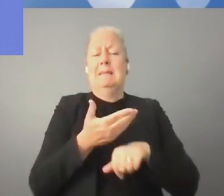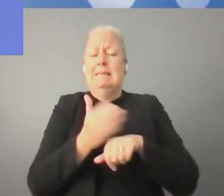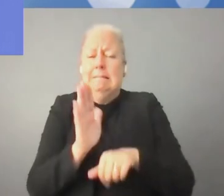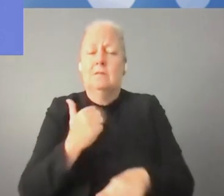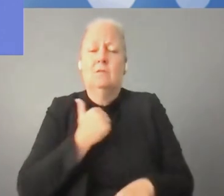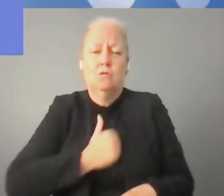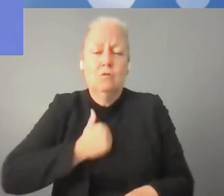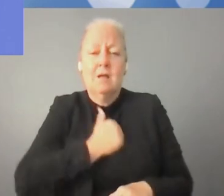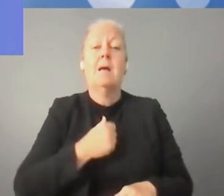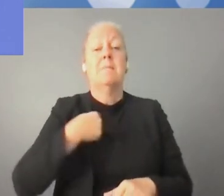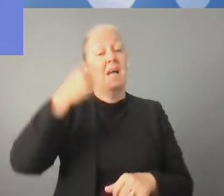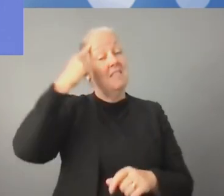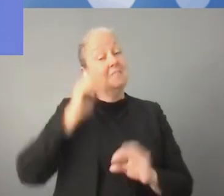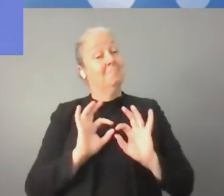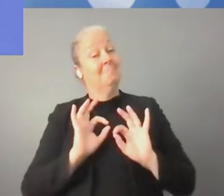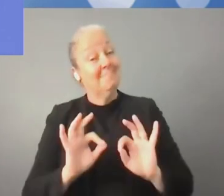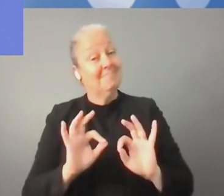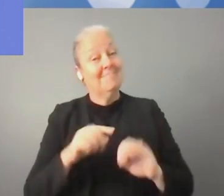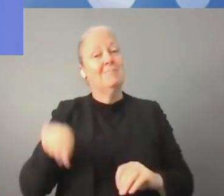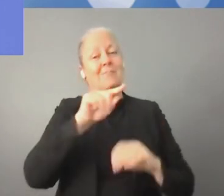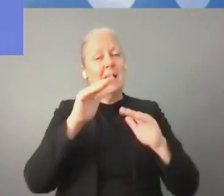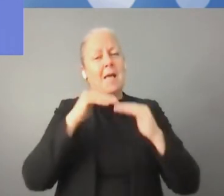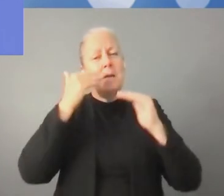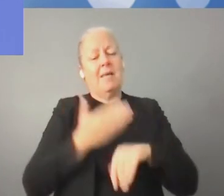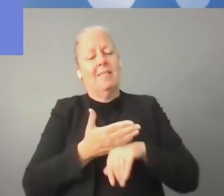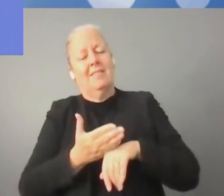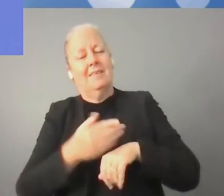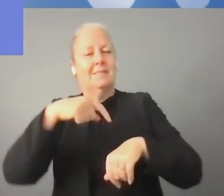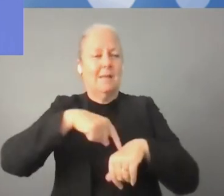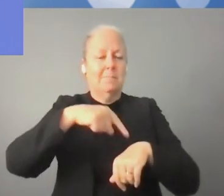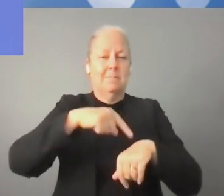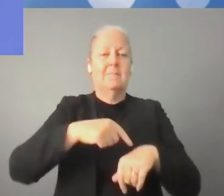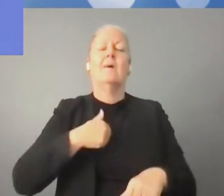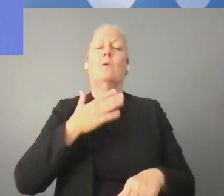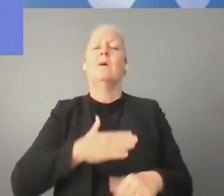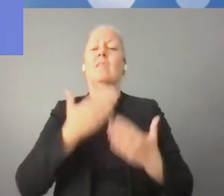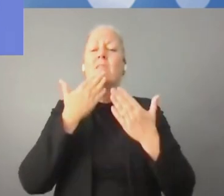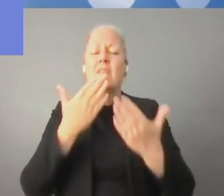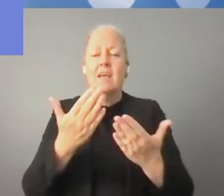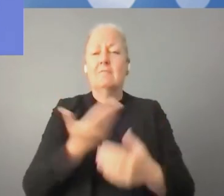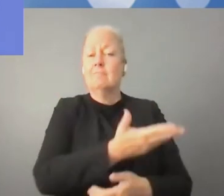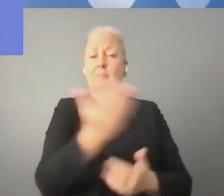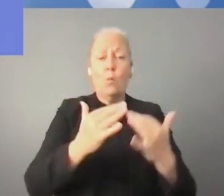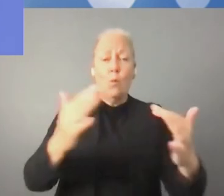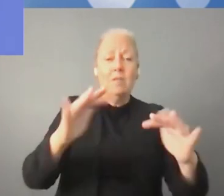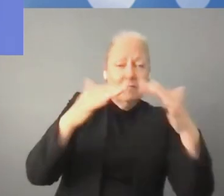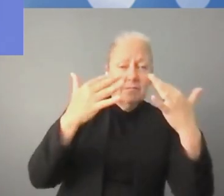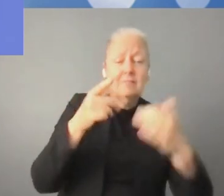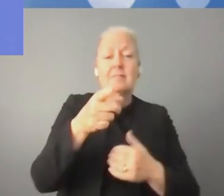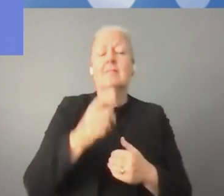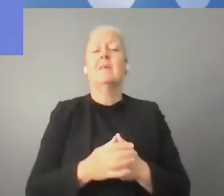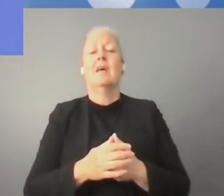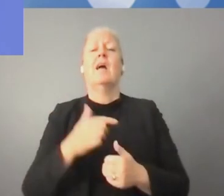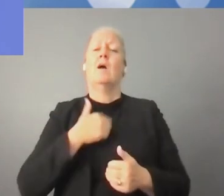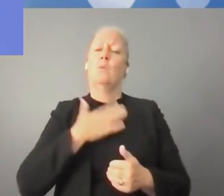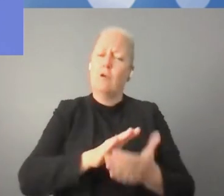ومشاركتكم ومشاطرتكم لنا تجاربكم وأعتذر عن